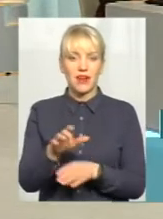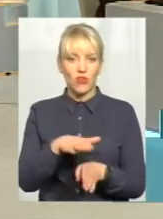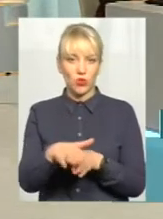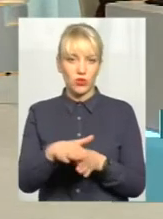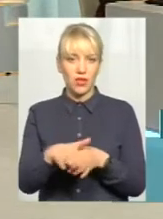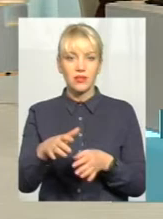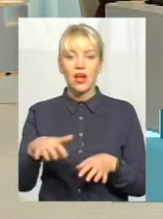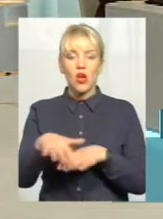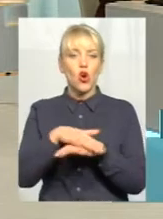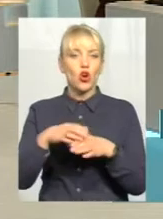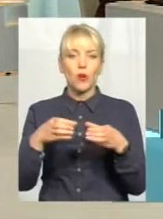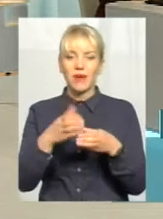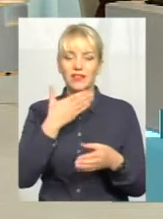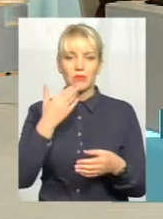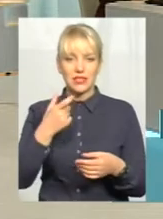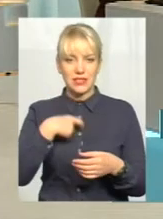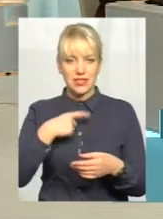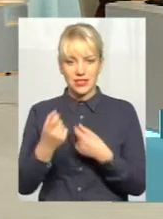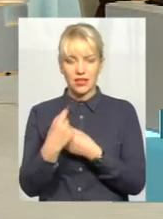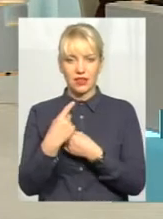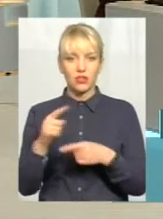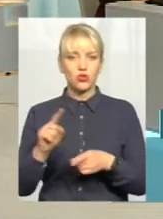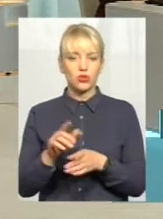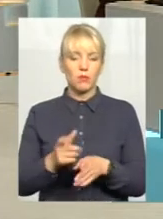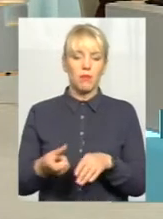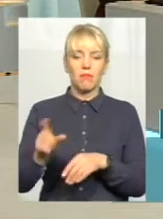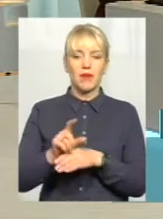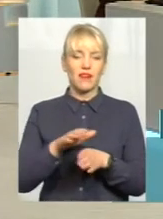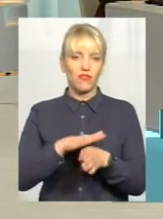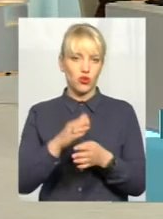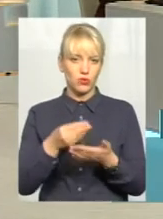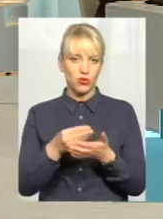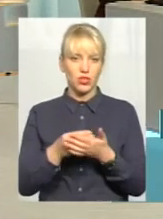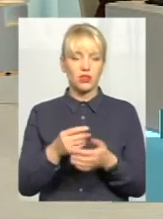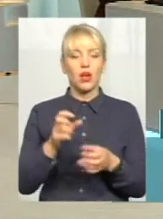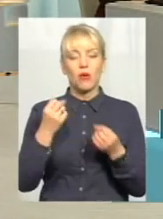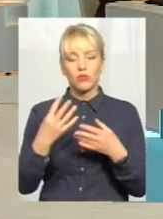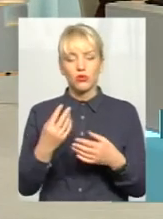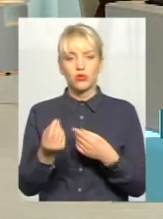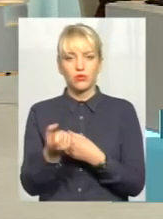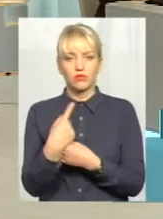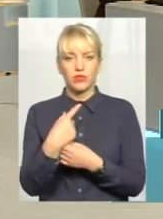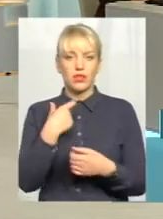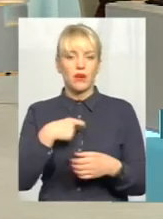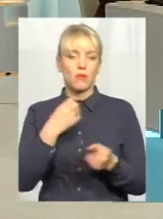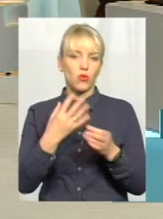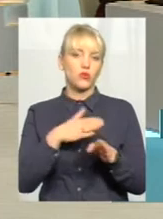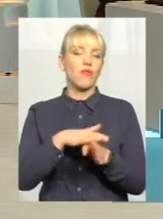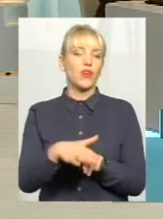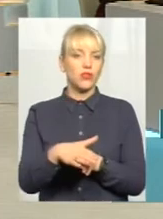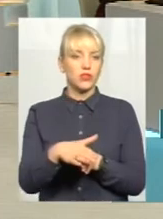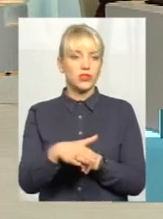громада не поставила перед собою задачу перевиконати бюджет. Вона просто поставила перед собою задачу просто його виконати. І тому,